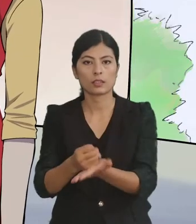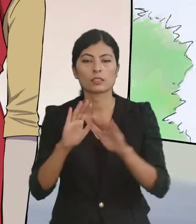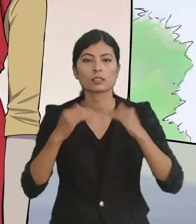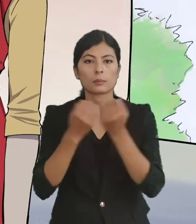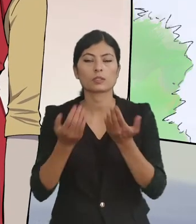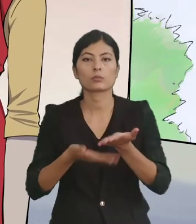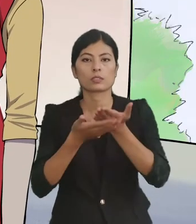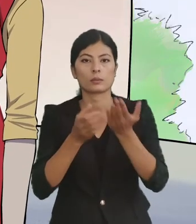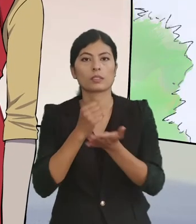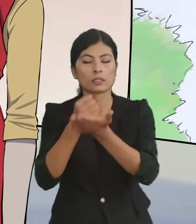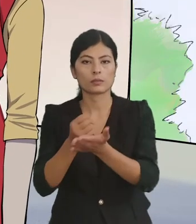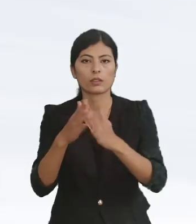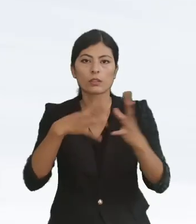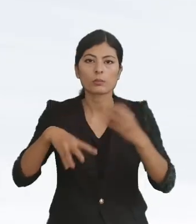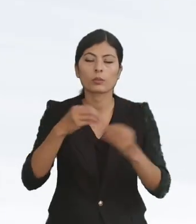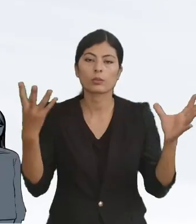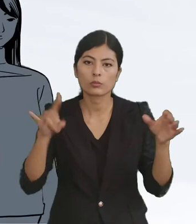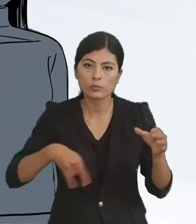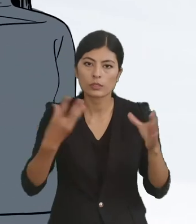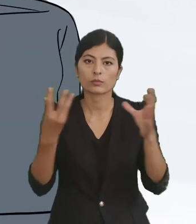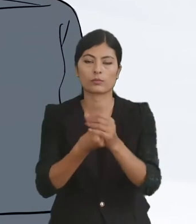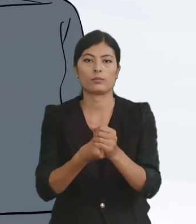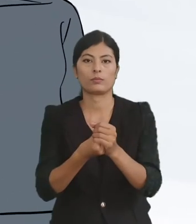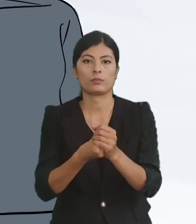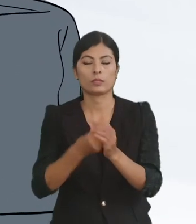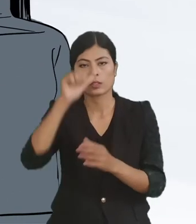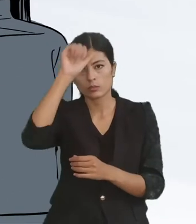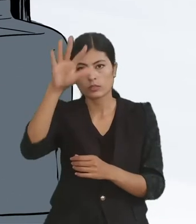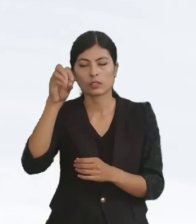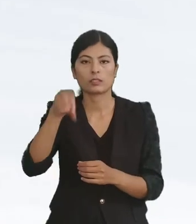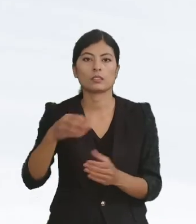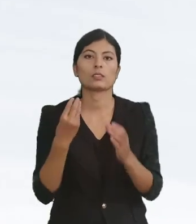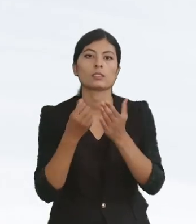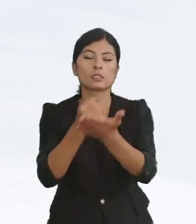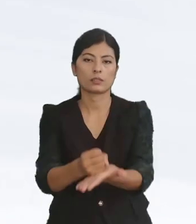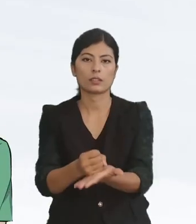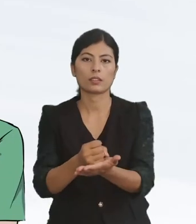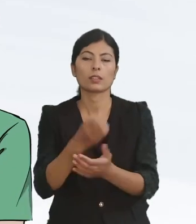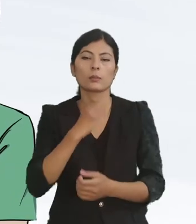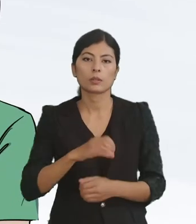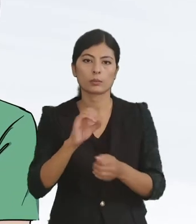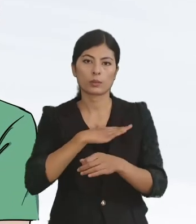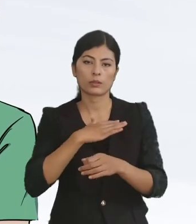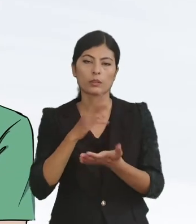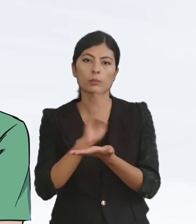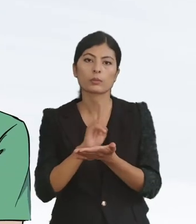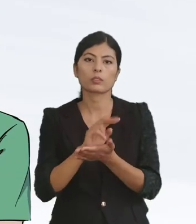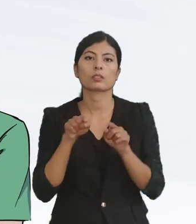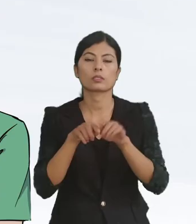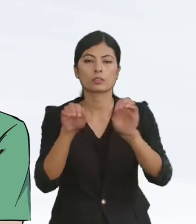पारिबारिक पुन एक्की करणको सेवा, सुचना प्रधान गरने सेवा, प्रिडित प्रभाव प्रति बेदन तयारी समन्दी सेवा